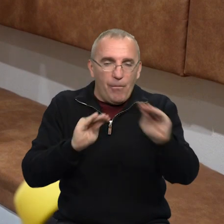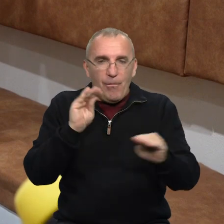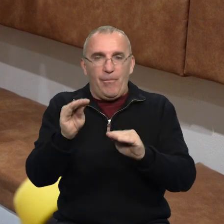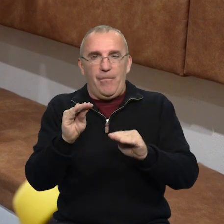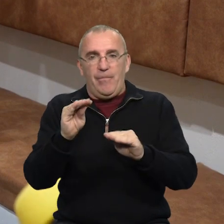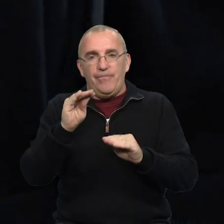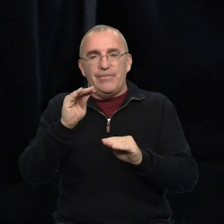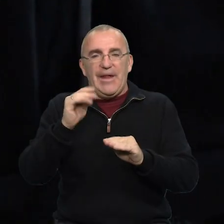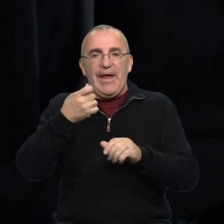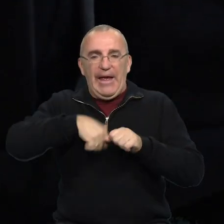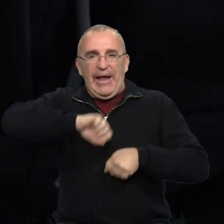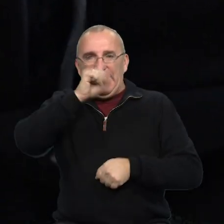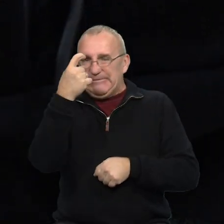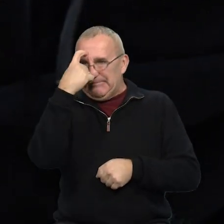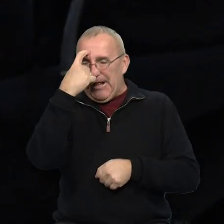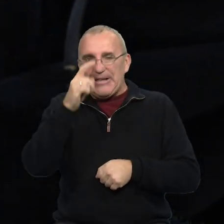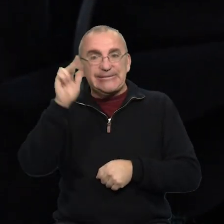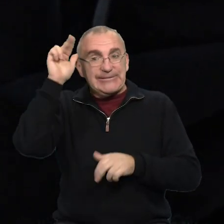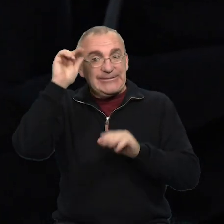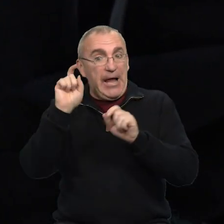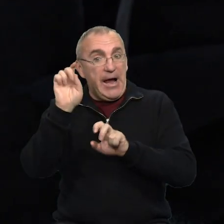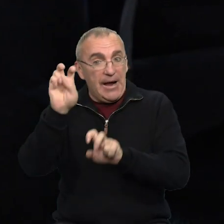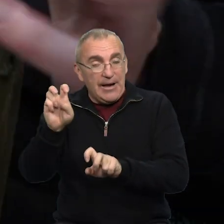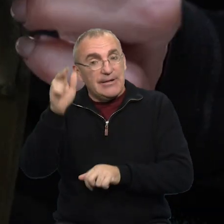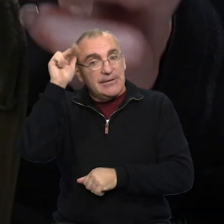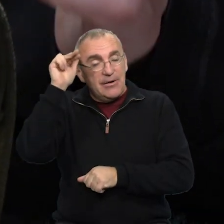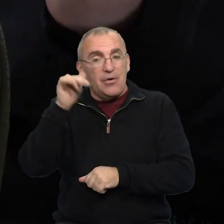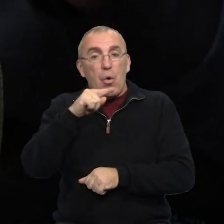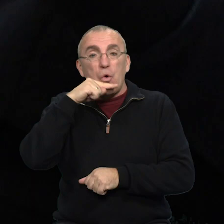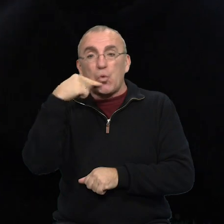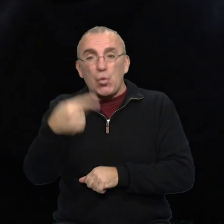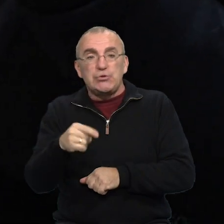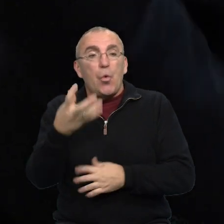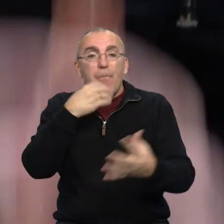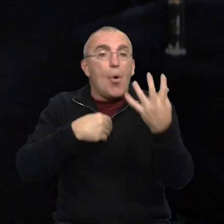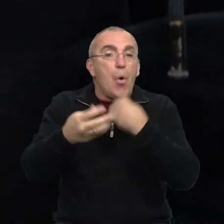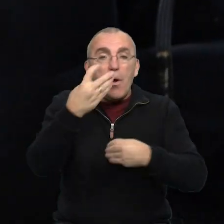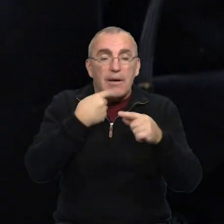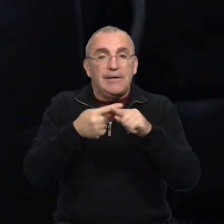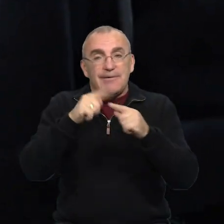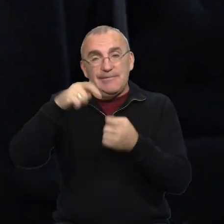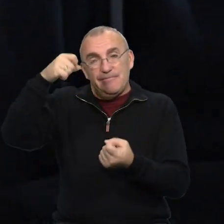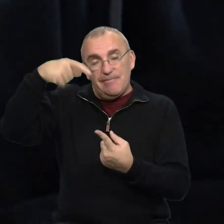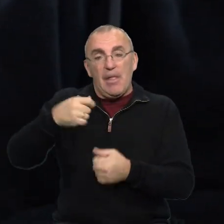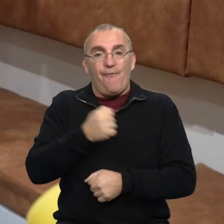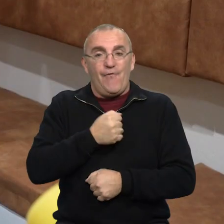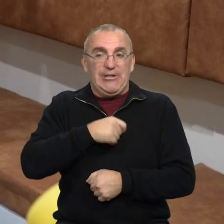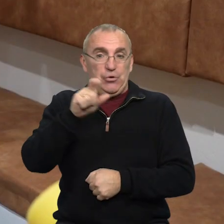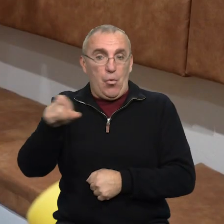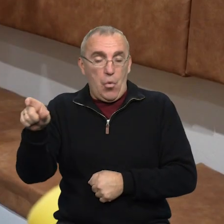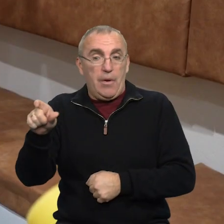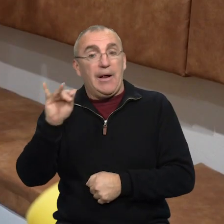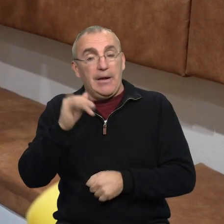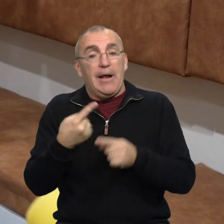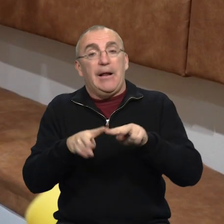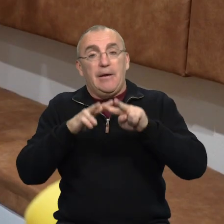зображені ніндзя-зайці. Я їх назвала зайчики-руснюпої дайчиків. Це прототипи наших військових.